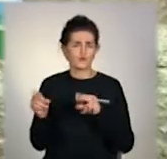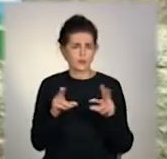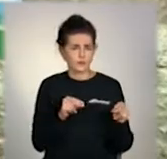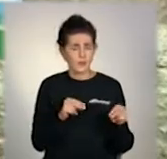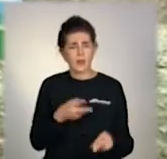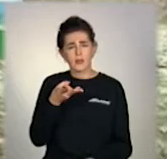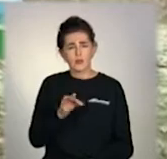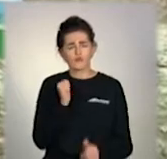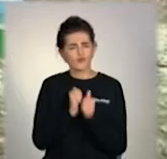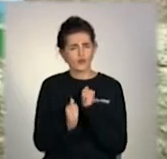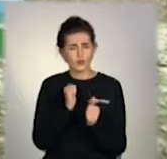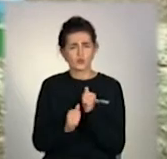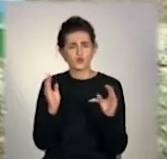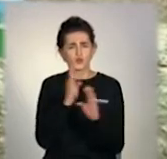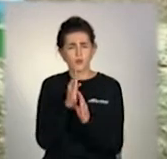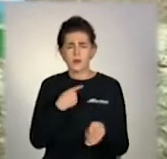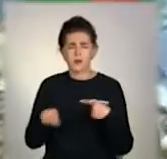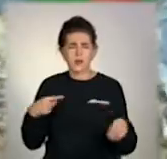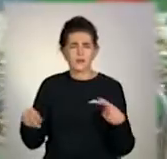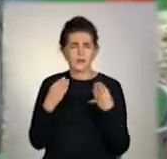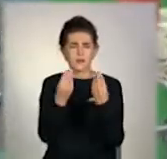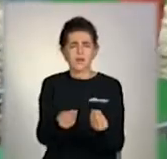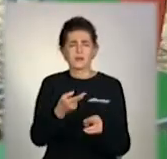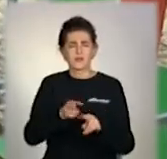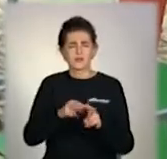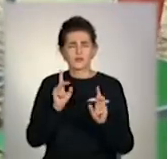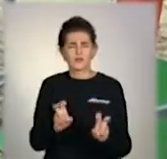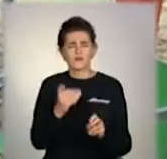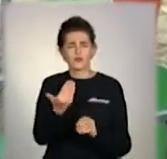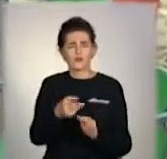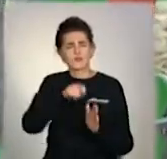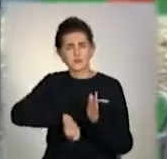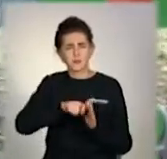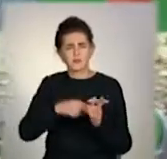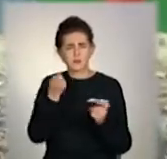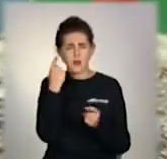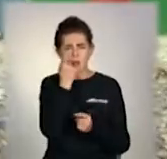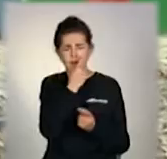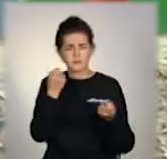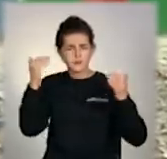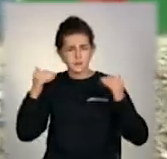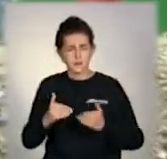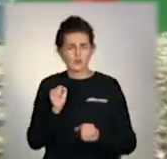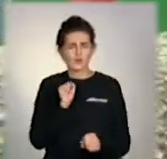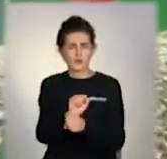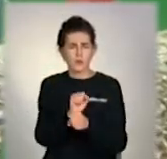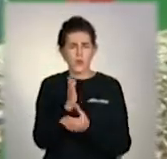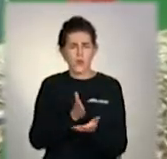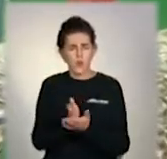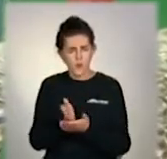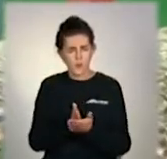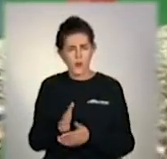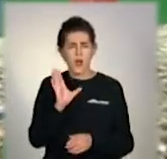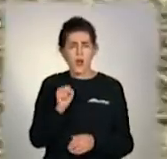Дедалі частіше доля випробовує родину Романій. Спершу син почав сліпнути, та процес вчасно зупинила операція. А